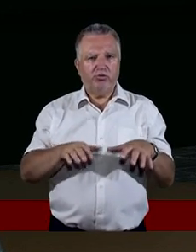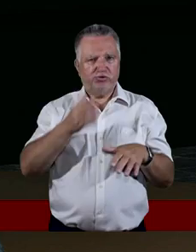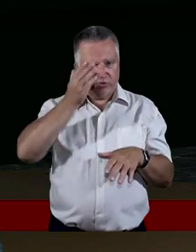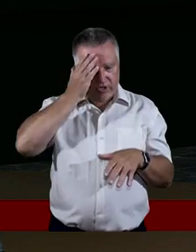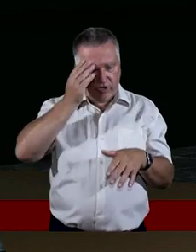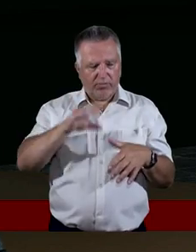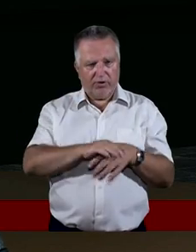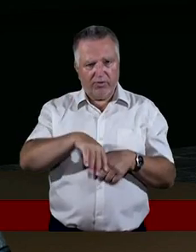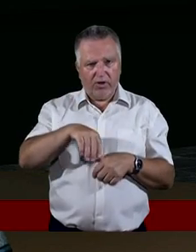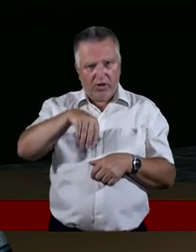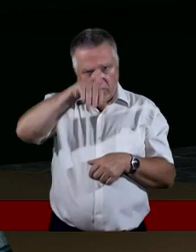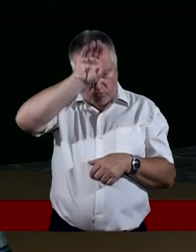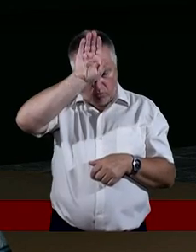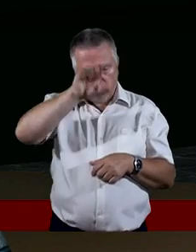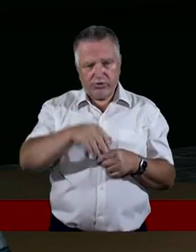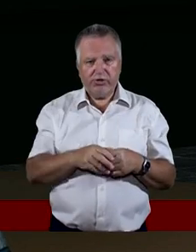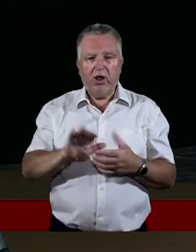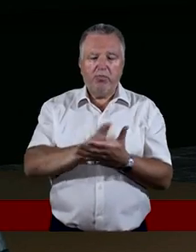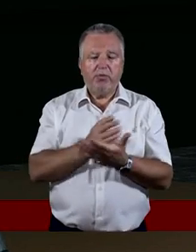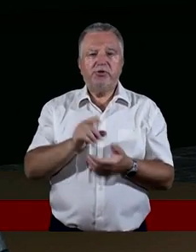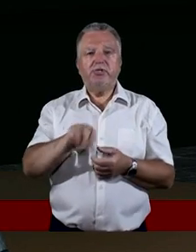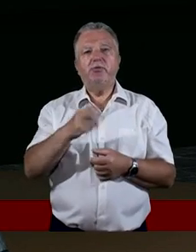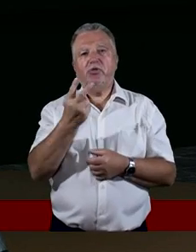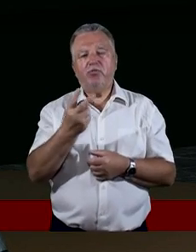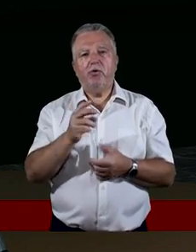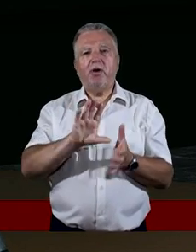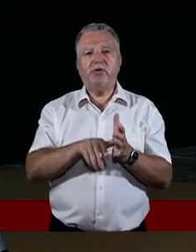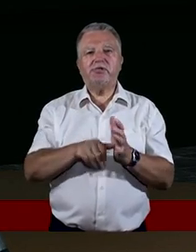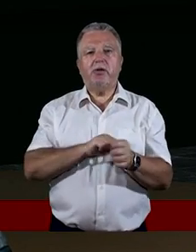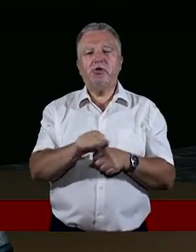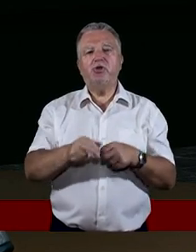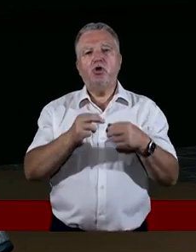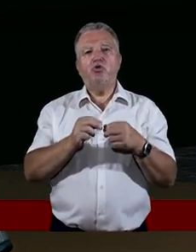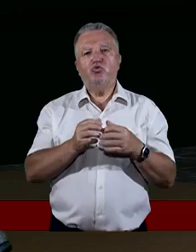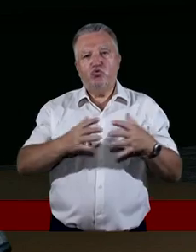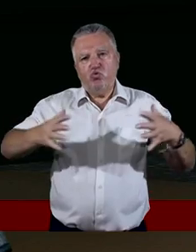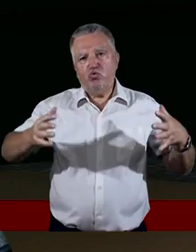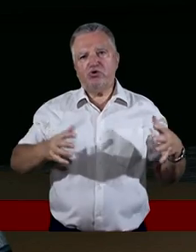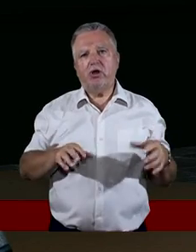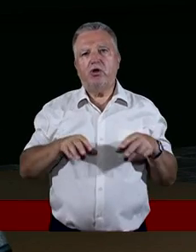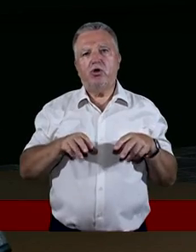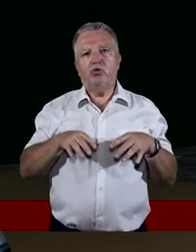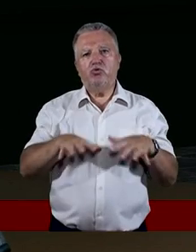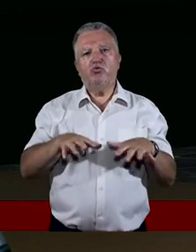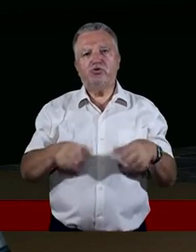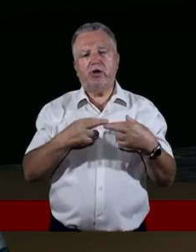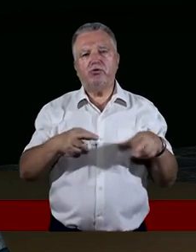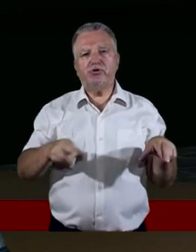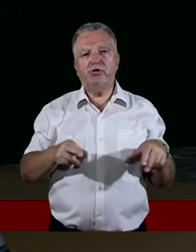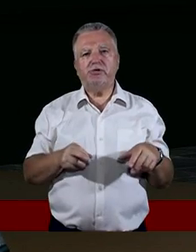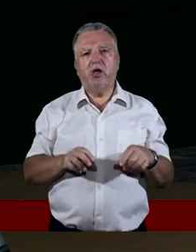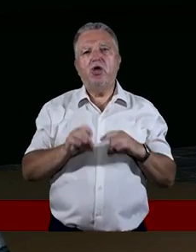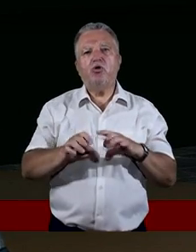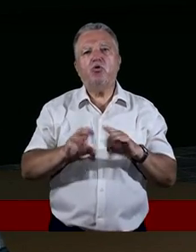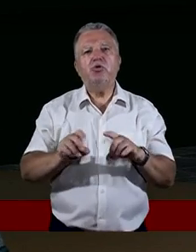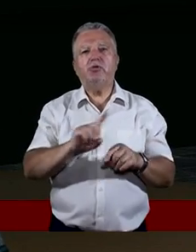jest moje rodzinne miasto. Nawet pomiędzy tymi dwoma miastami jest ogromna różnica. Pęd życia, pęd za pieniądzem,